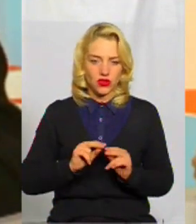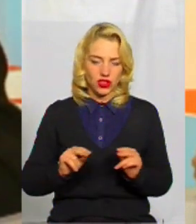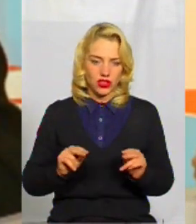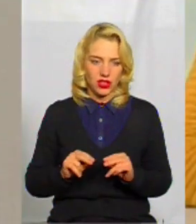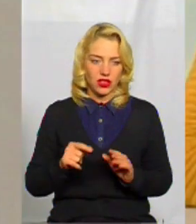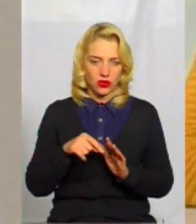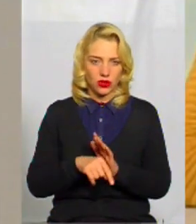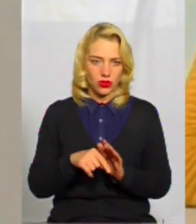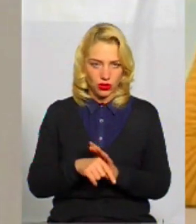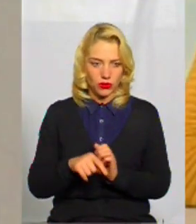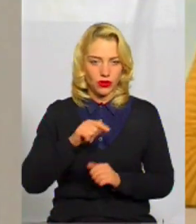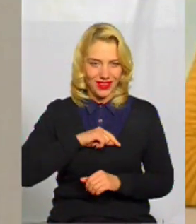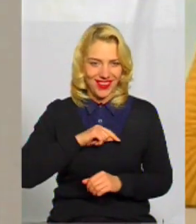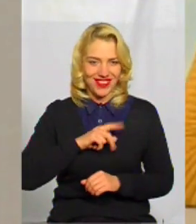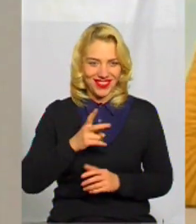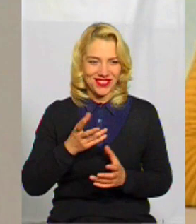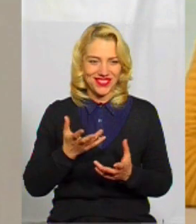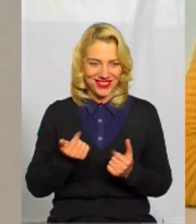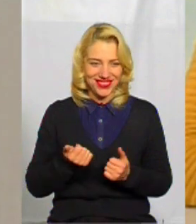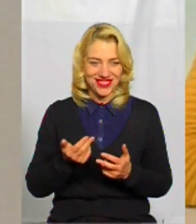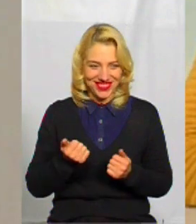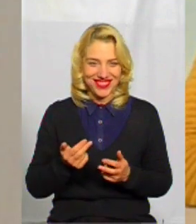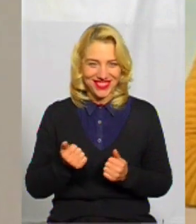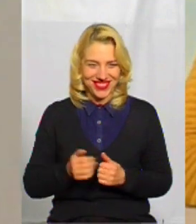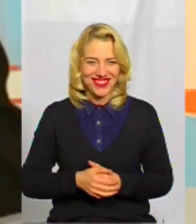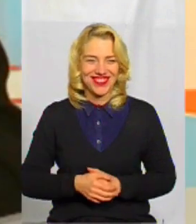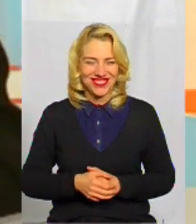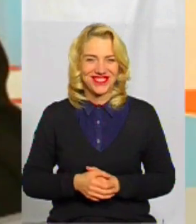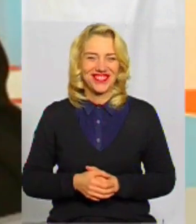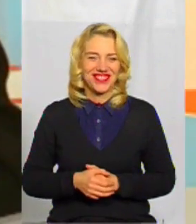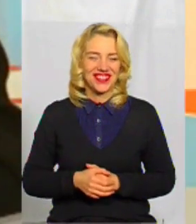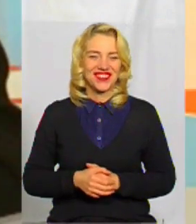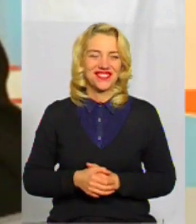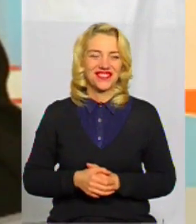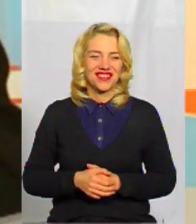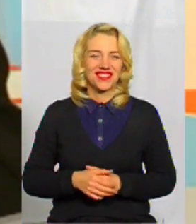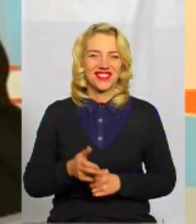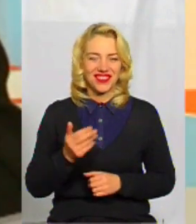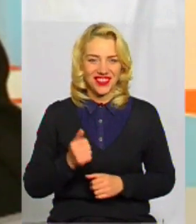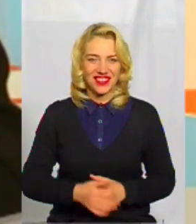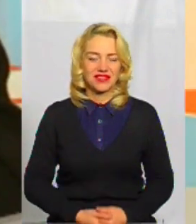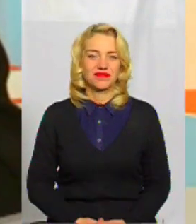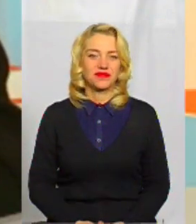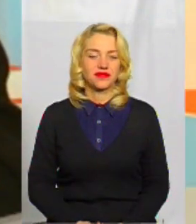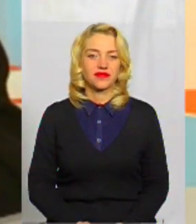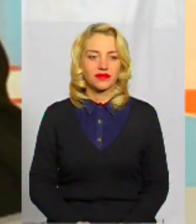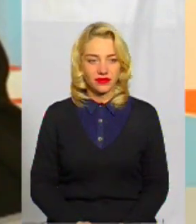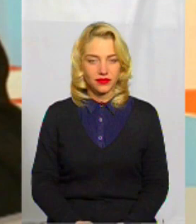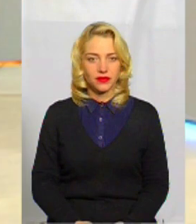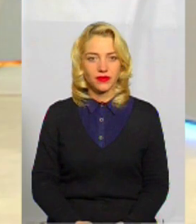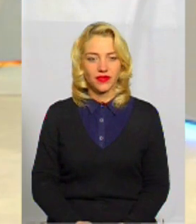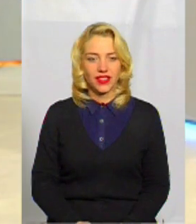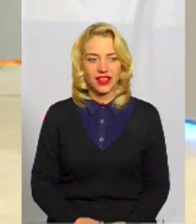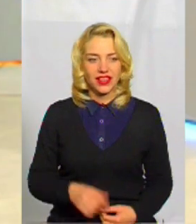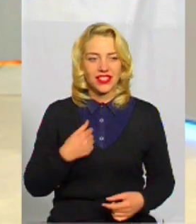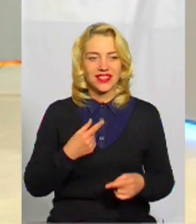Тобто берете харизмою? Ну. Так, так. Вибачте за нескромність, але, мабуть, так. Ну, скажімо так,